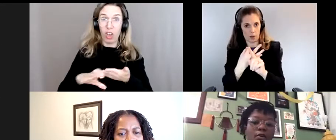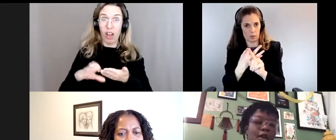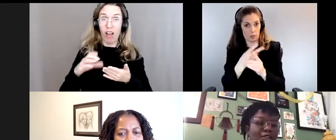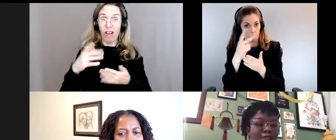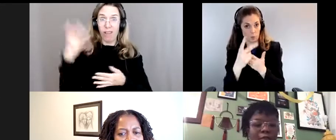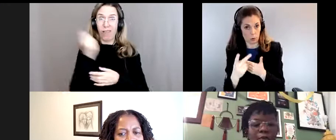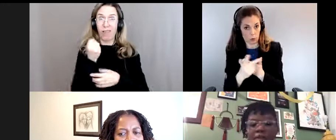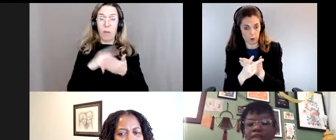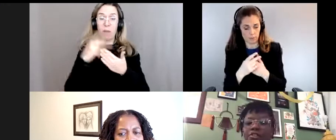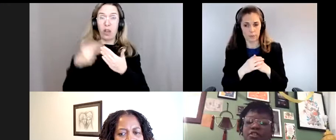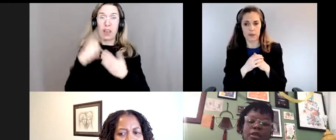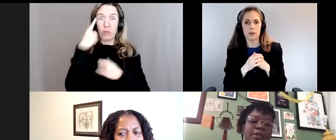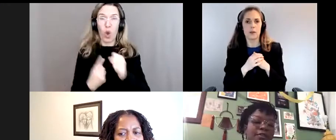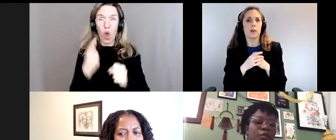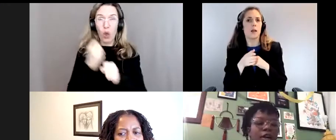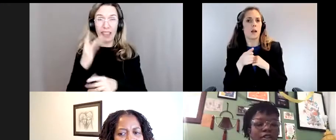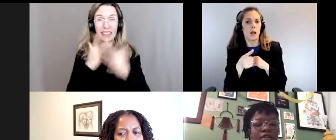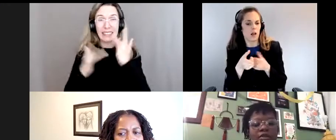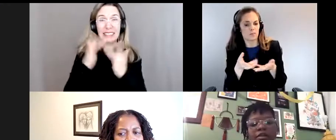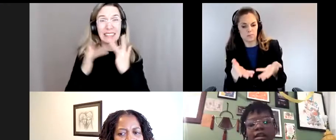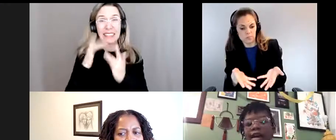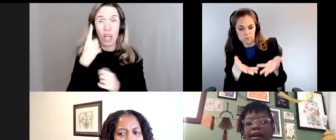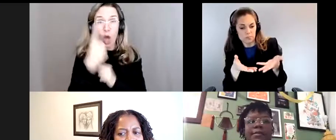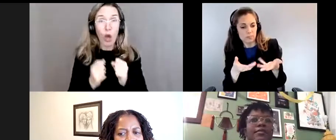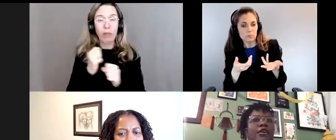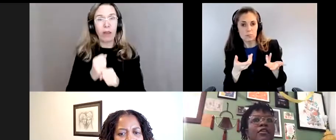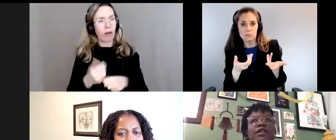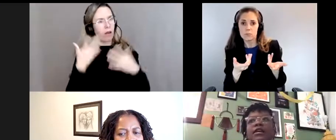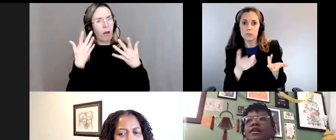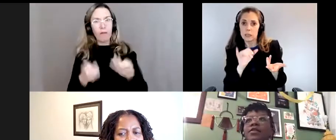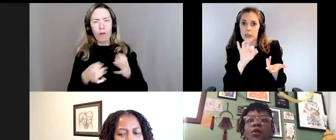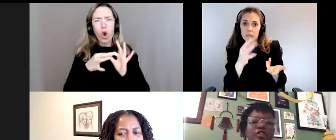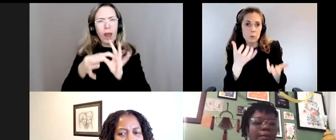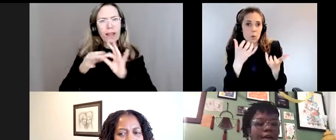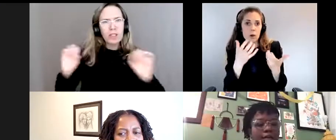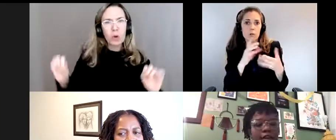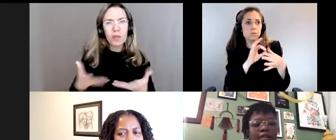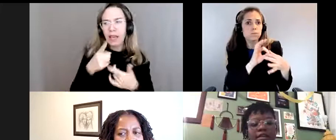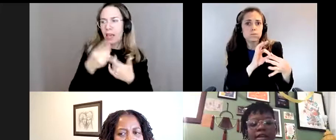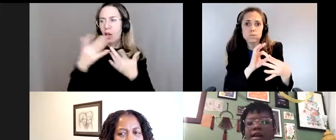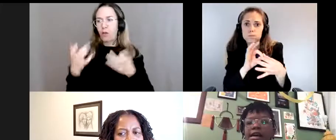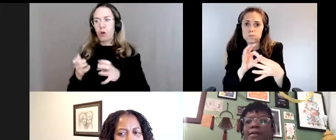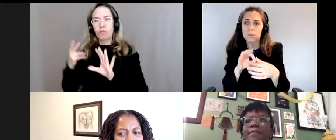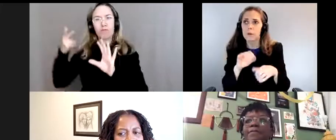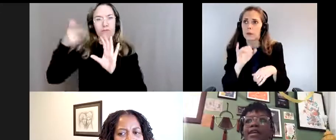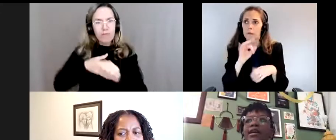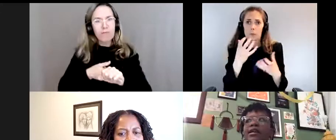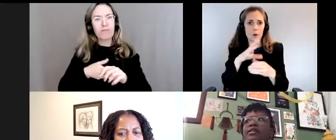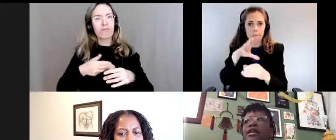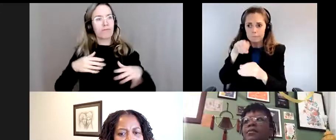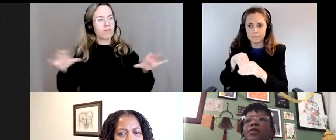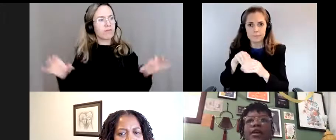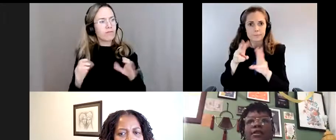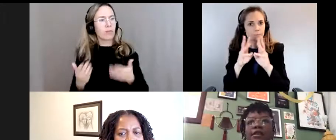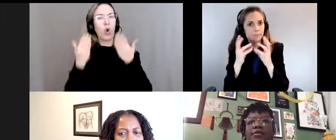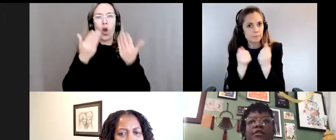supposés durer toute l'année. Et si vous voulez créer des relations, si vous voulez vous engager à offrir